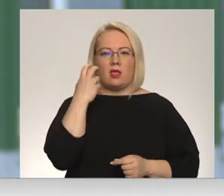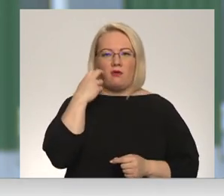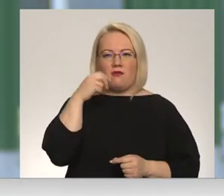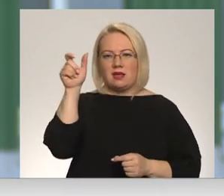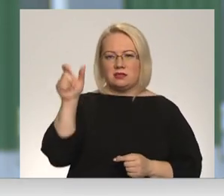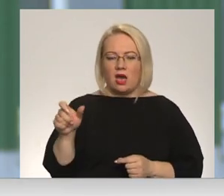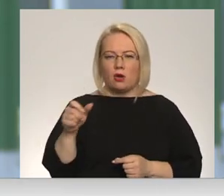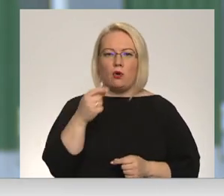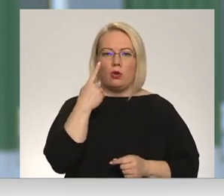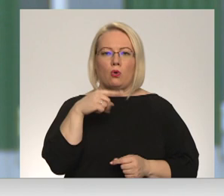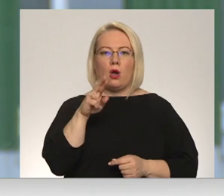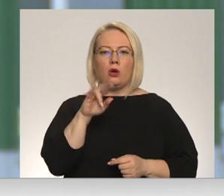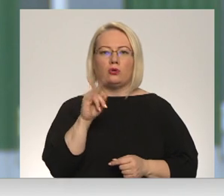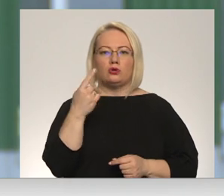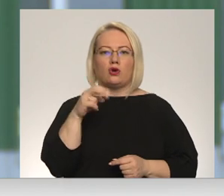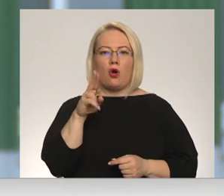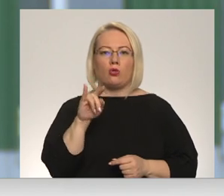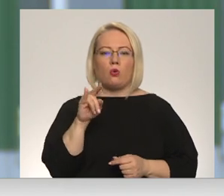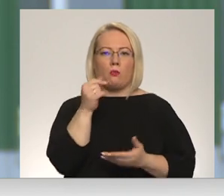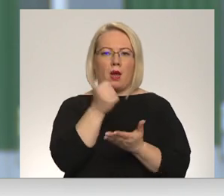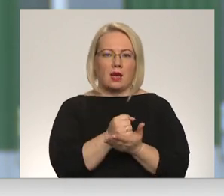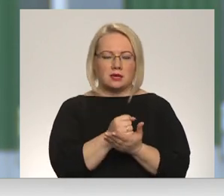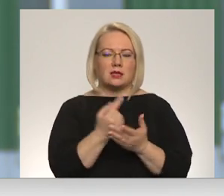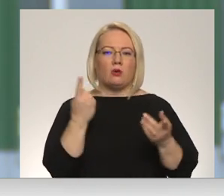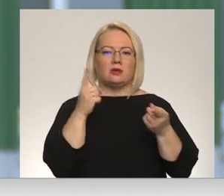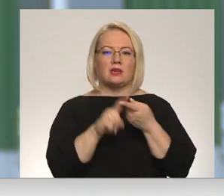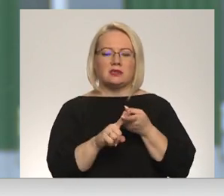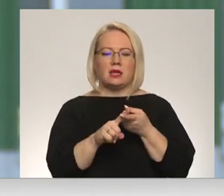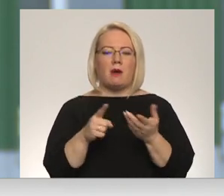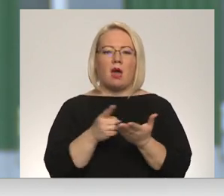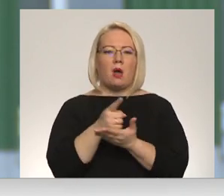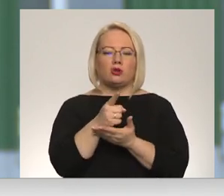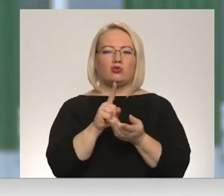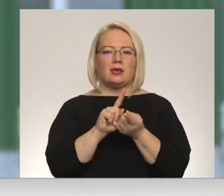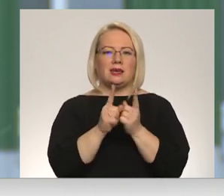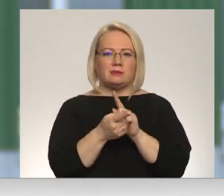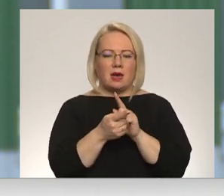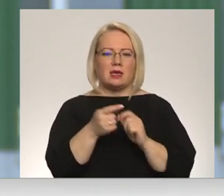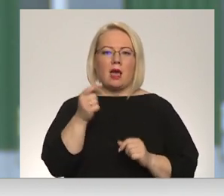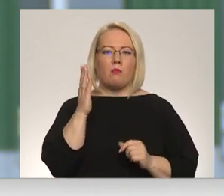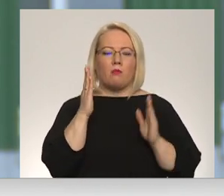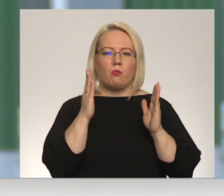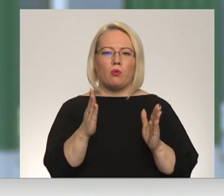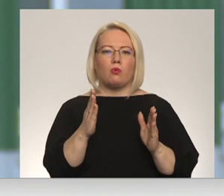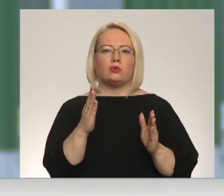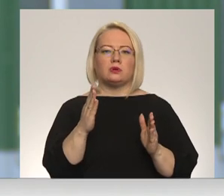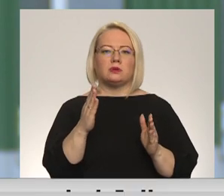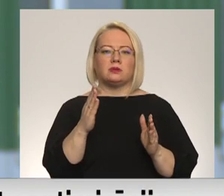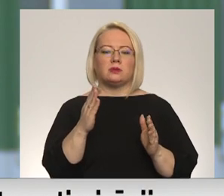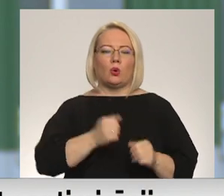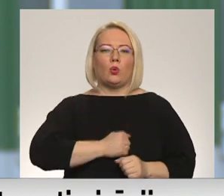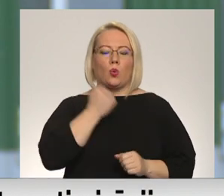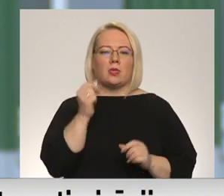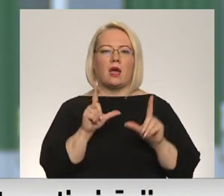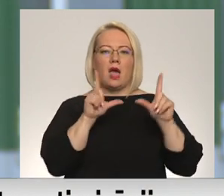no rušonas pagasta, kuram saistībā ar maršrutu izmaiņām. Bevis, ruši daudz gribu to